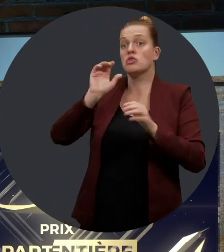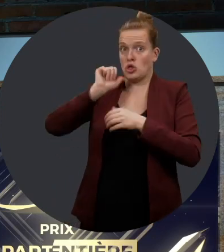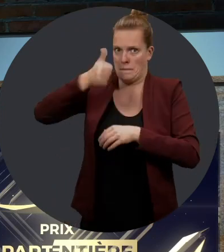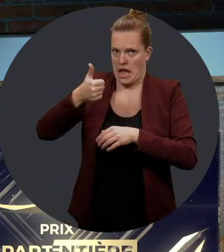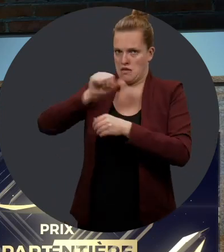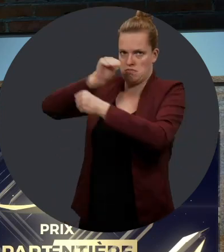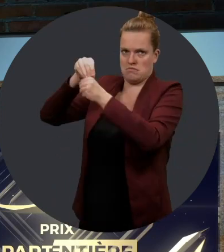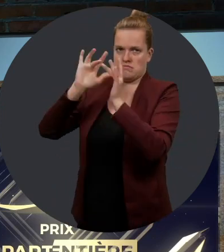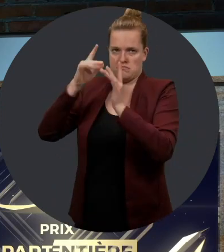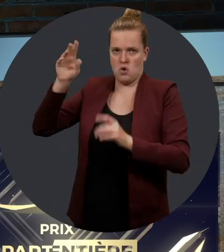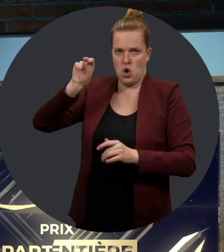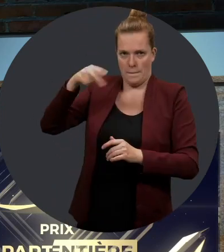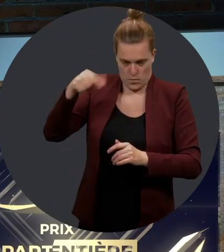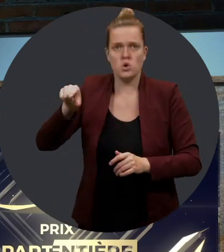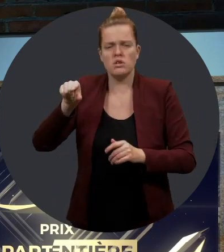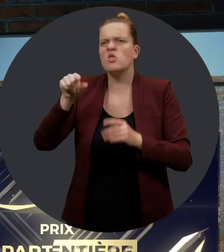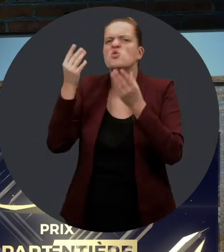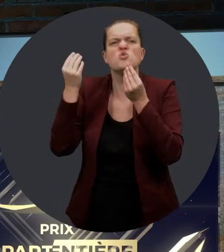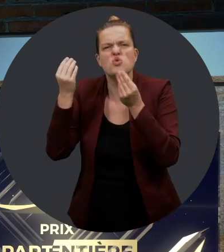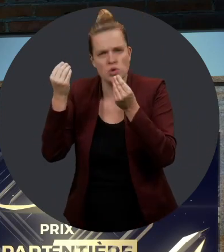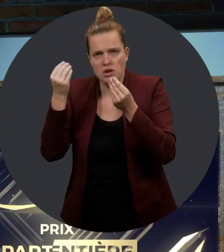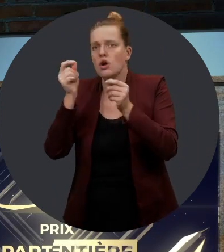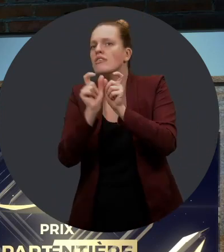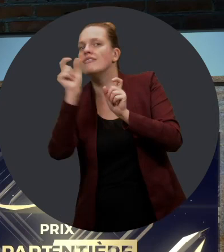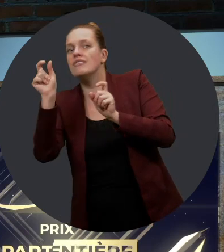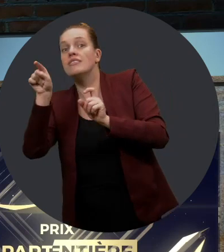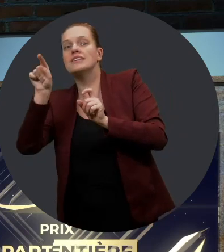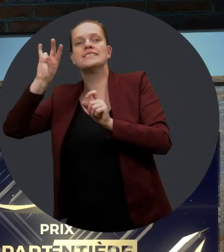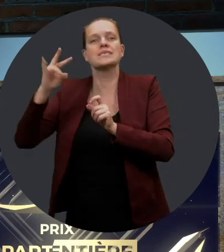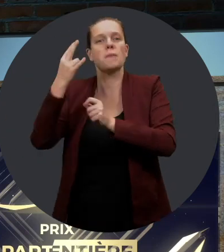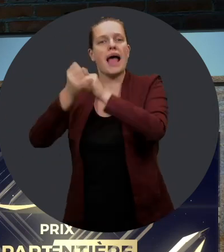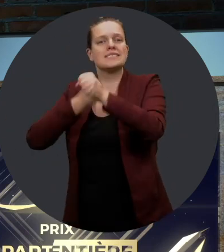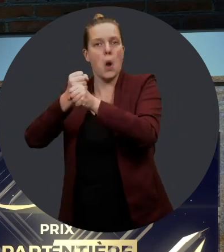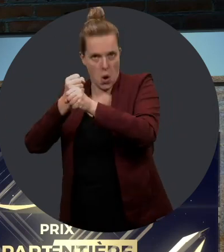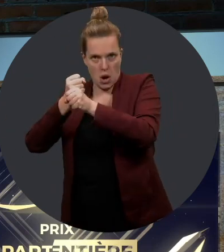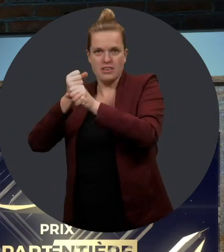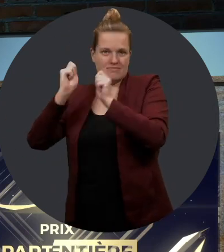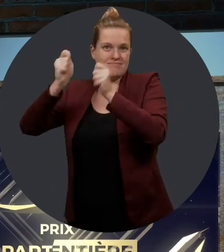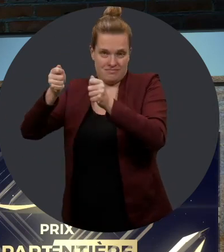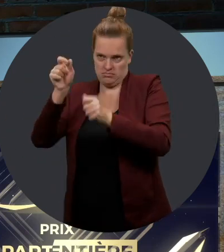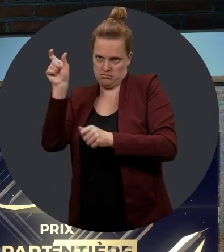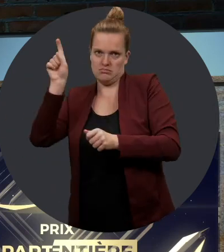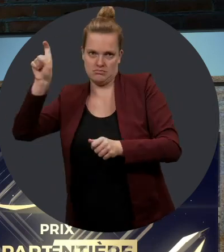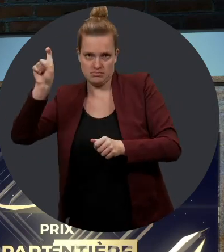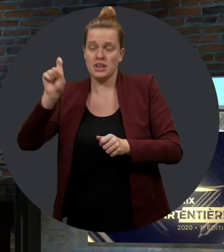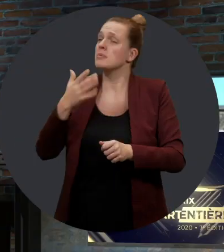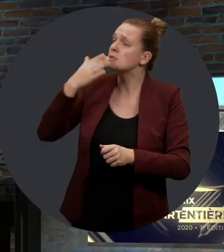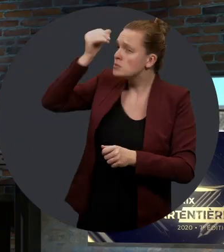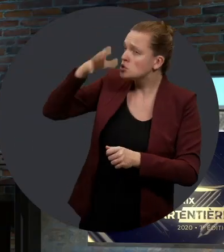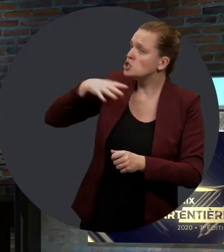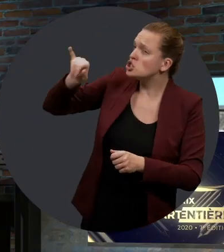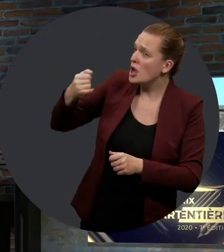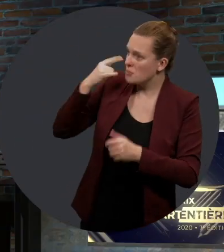demain sur le site web de l'Office des personnes handicapées du Québec dans la section qui est dédiée à la 7e édition du prix.